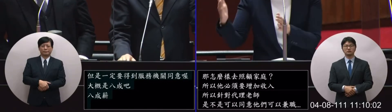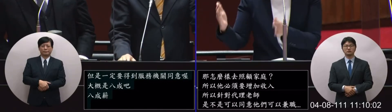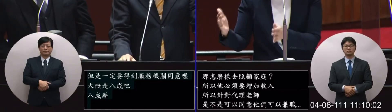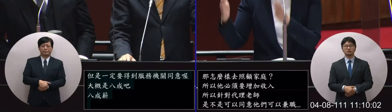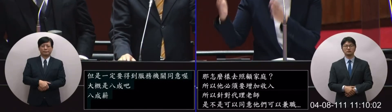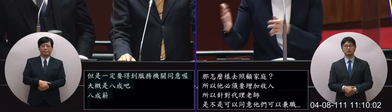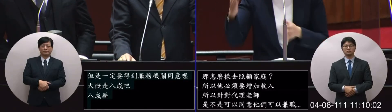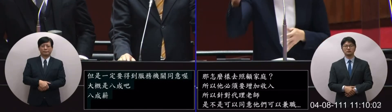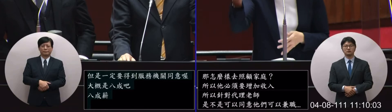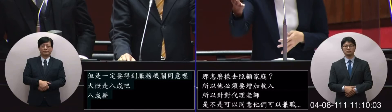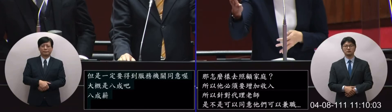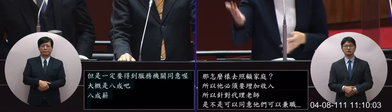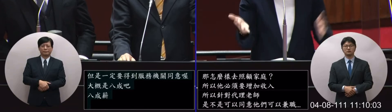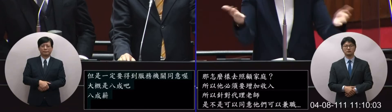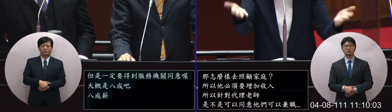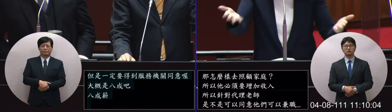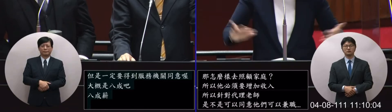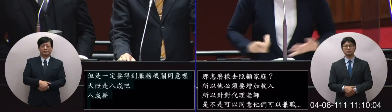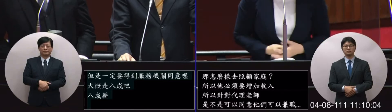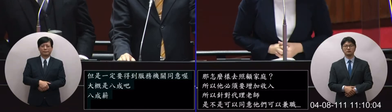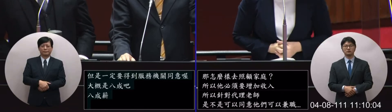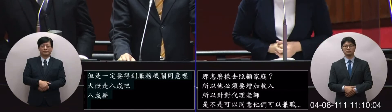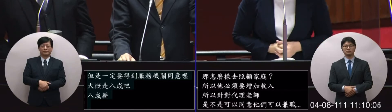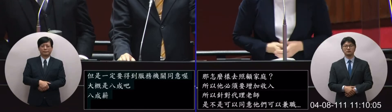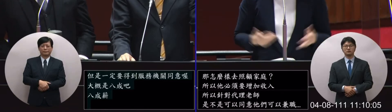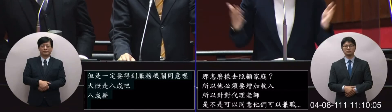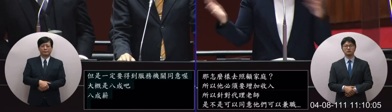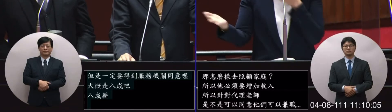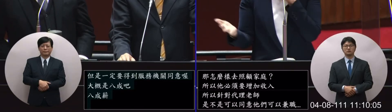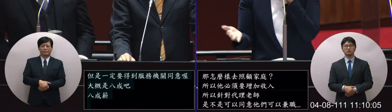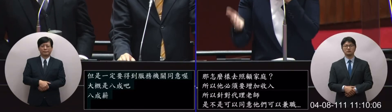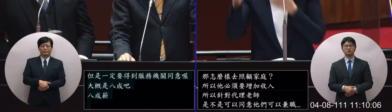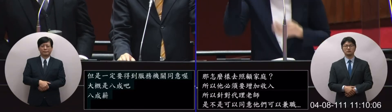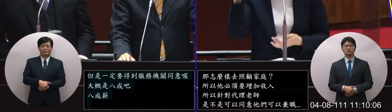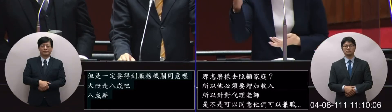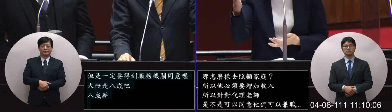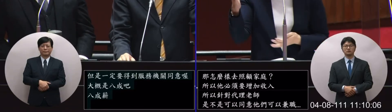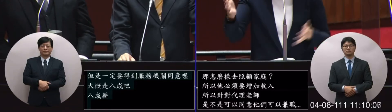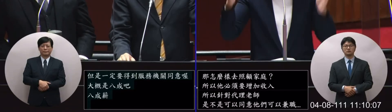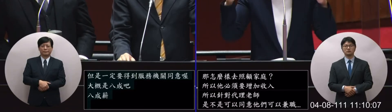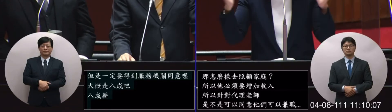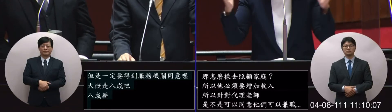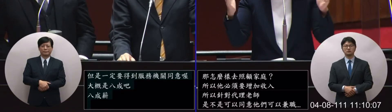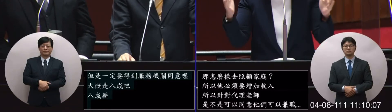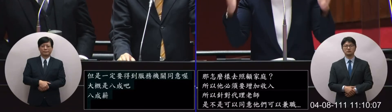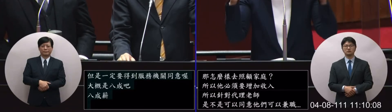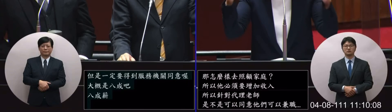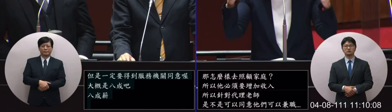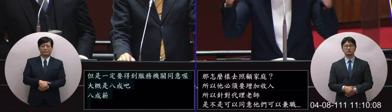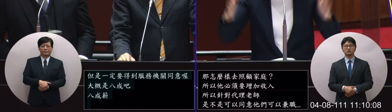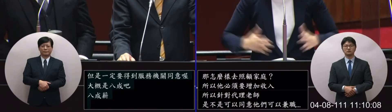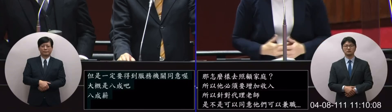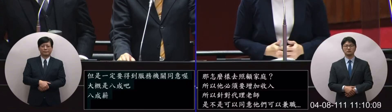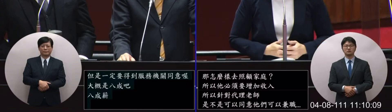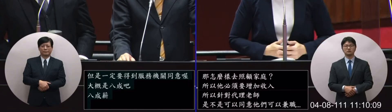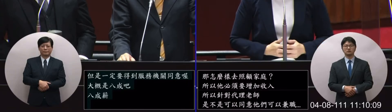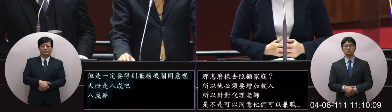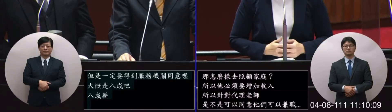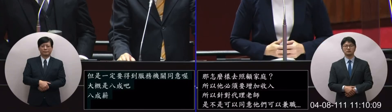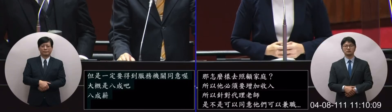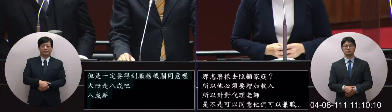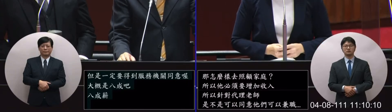校園的校園校校園園的中央現在就要重在這邊了嘛他不是故意你還是也給效